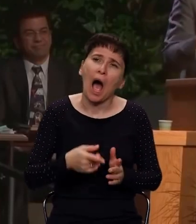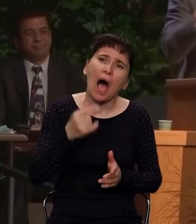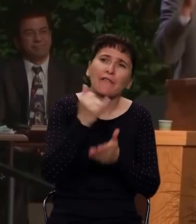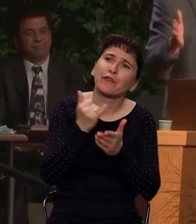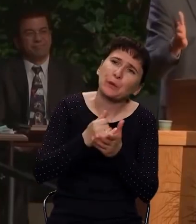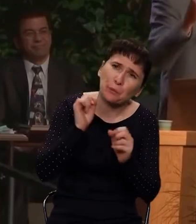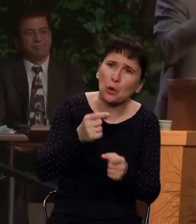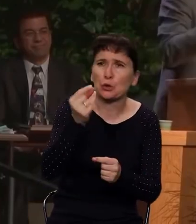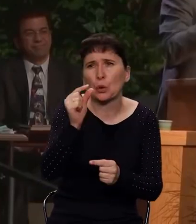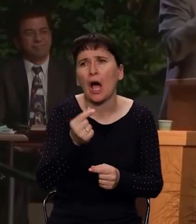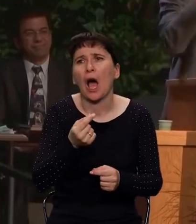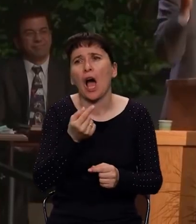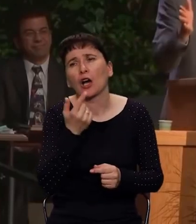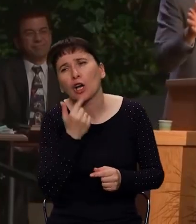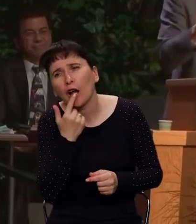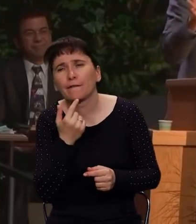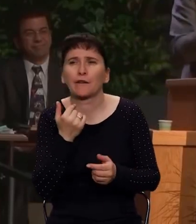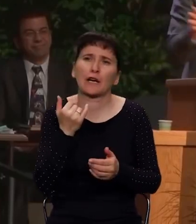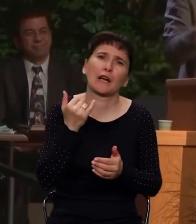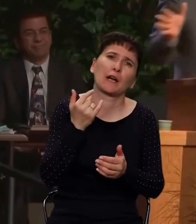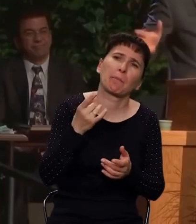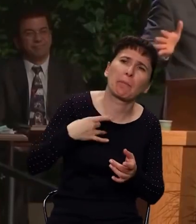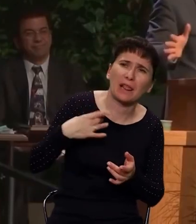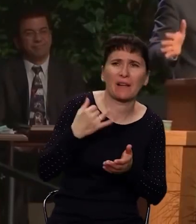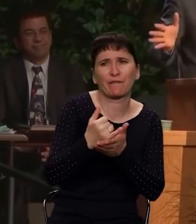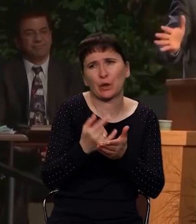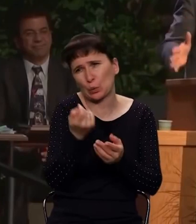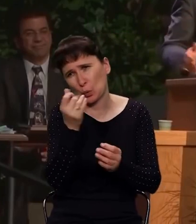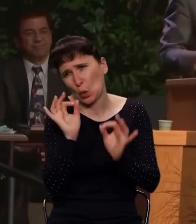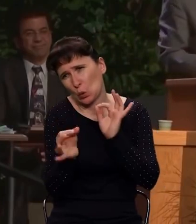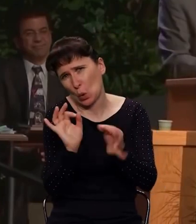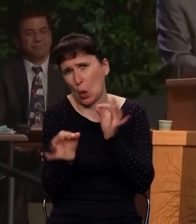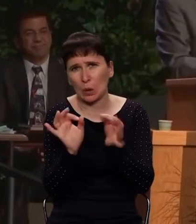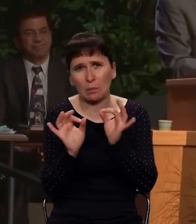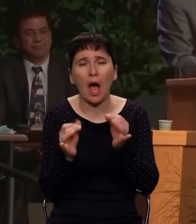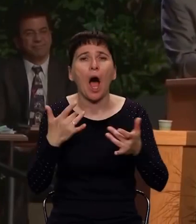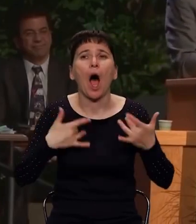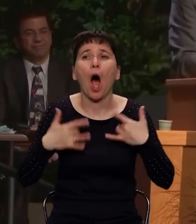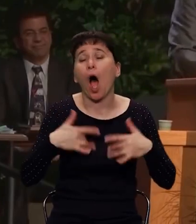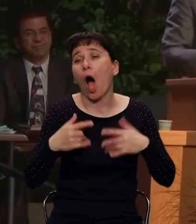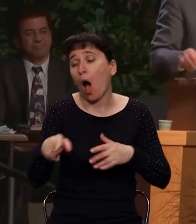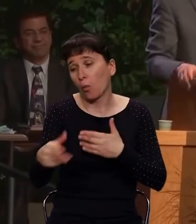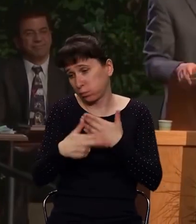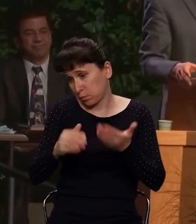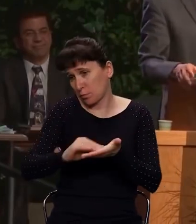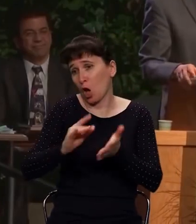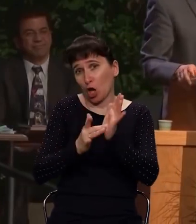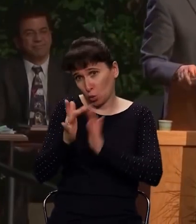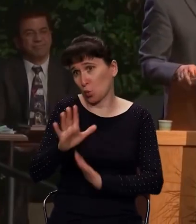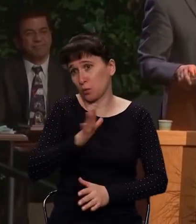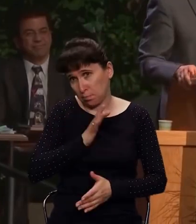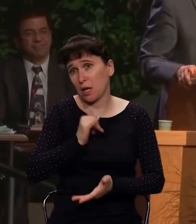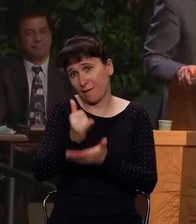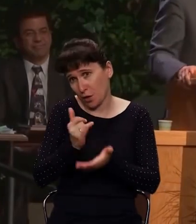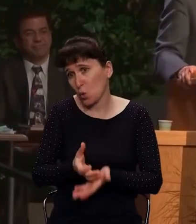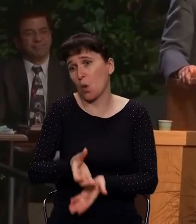другие вещи. На свадьбах, на христианских мероприятиях сегодня это становится нормой и начинает оправдываться это Божьим Словом. Иисус